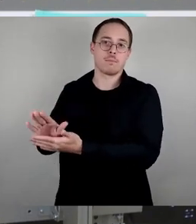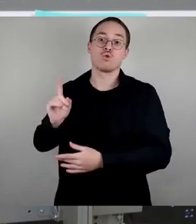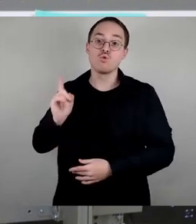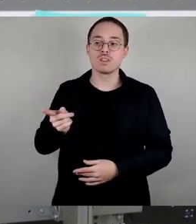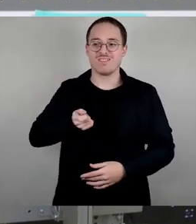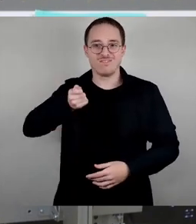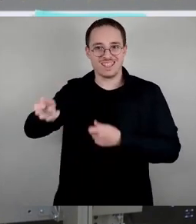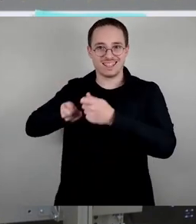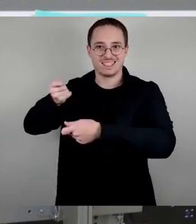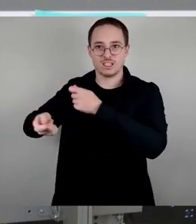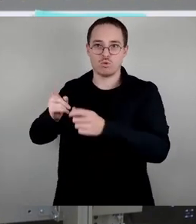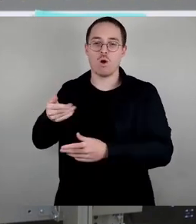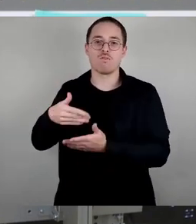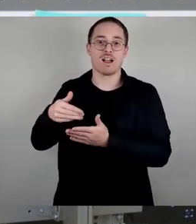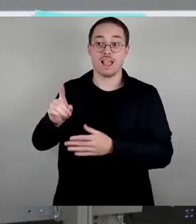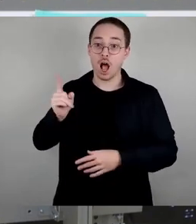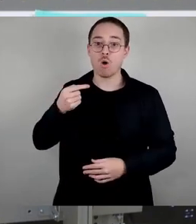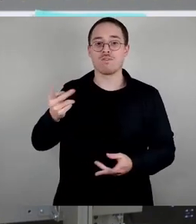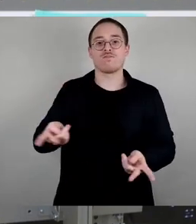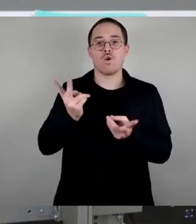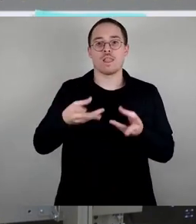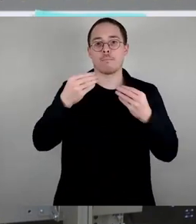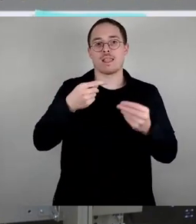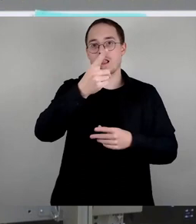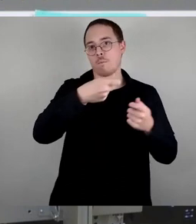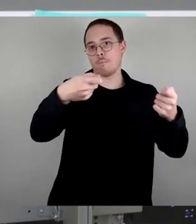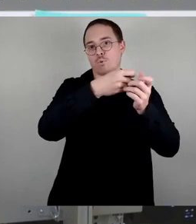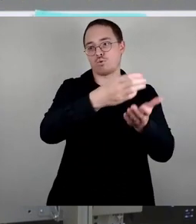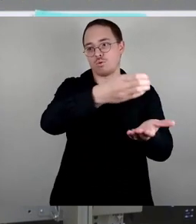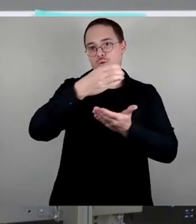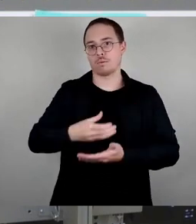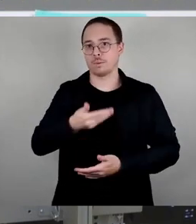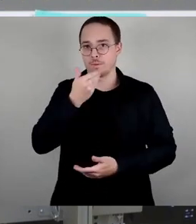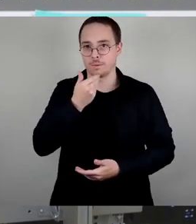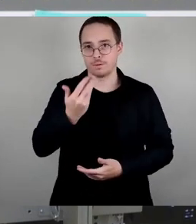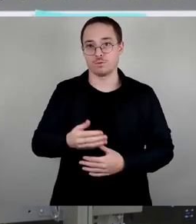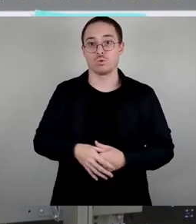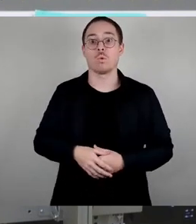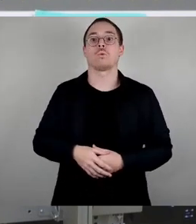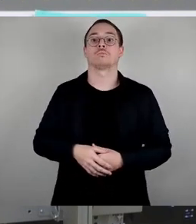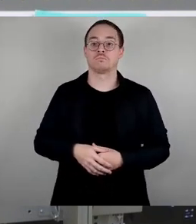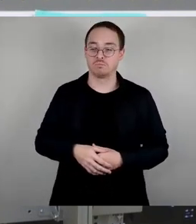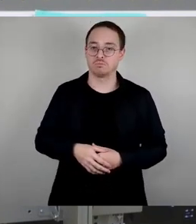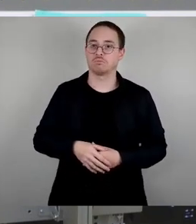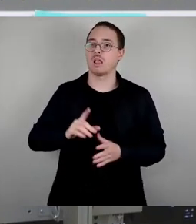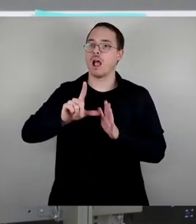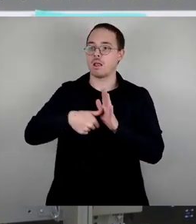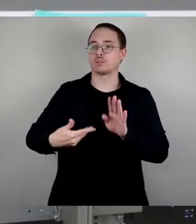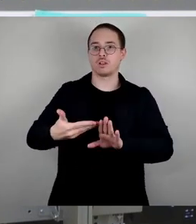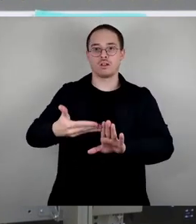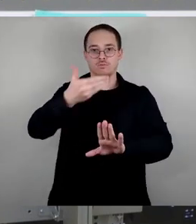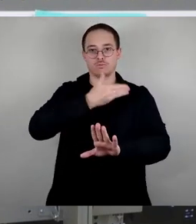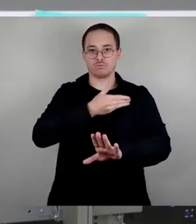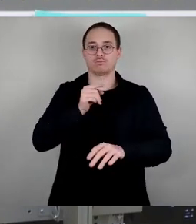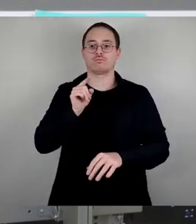bei ausbleibenden Fördermitteln. Erst vor einem guten halben Jahr wurde im Stadtrat über unseren Antrag